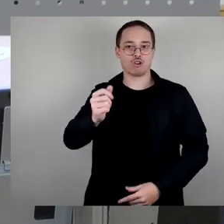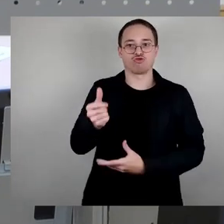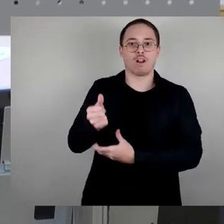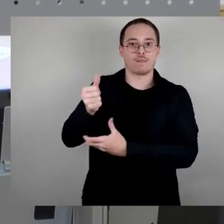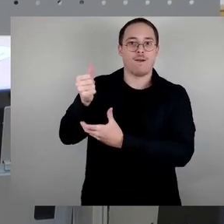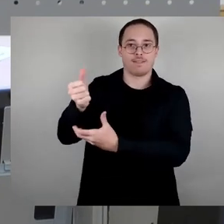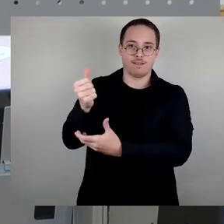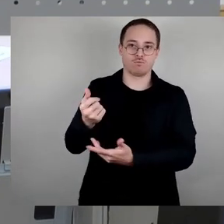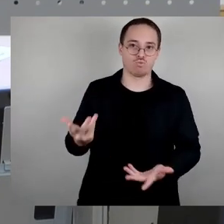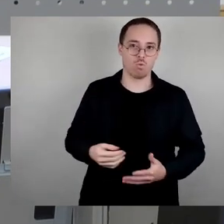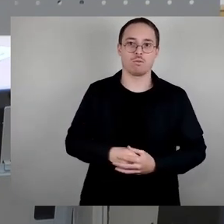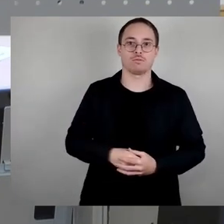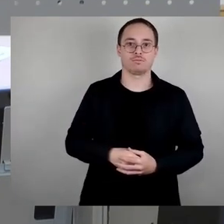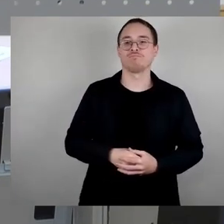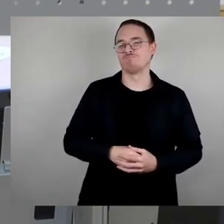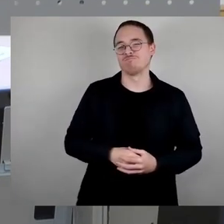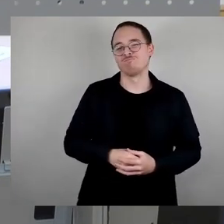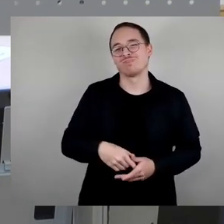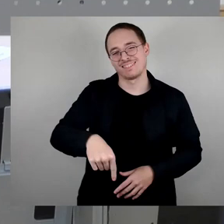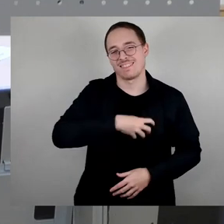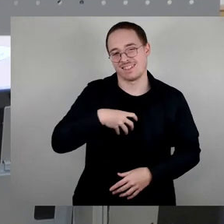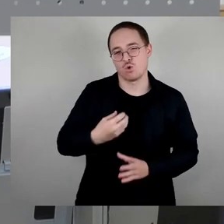Dresden, die am 13. Februar ganz unschuldig war.